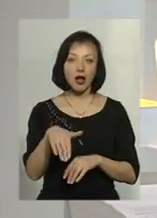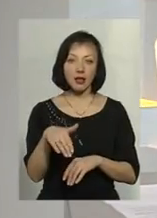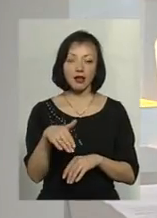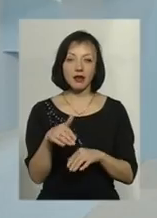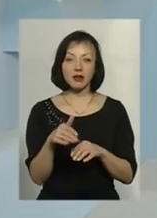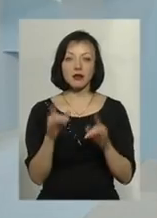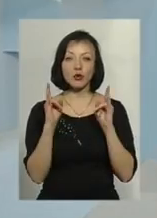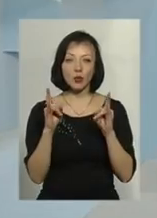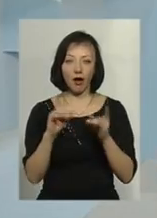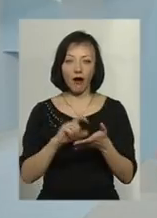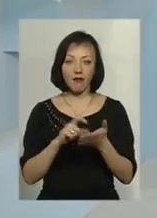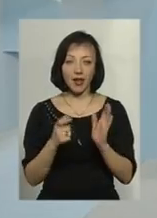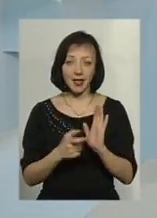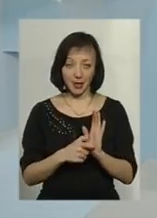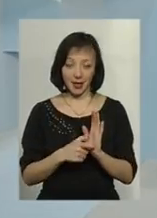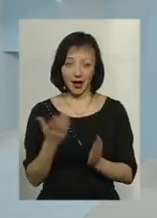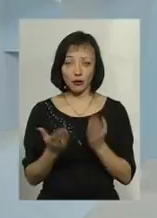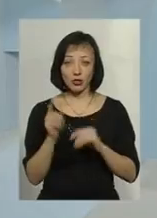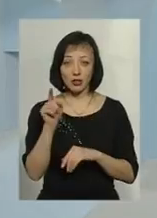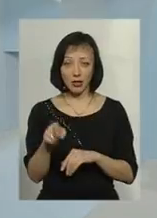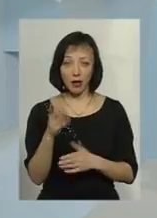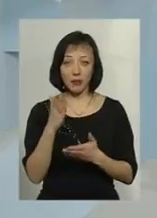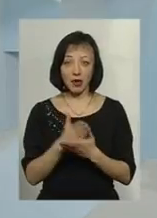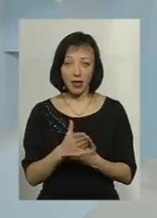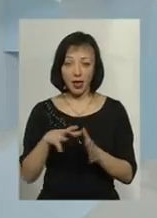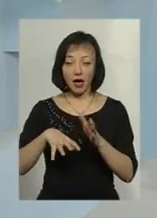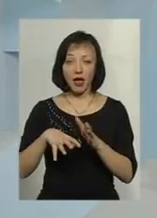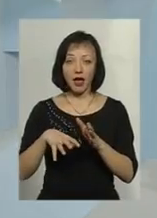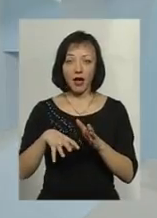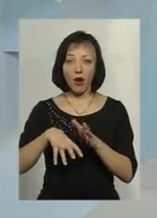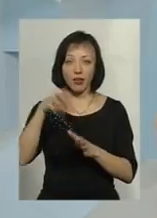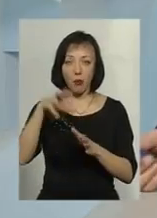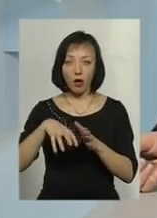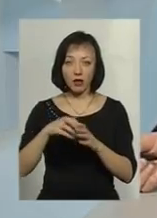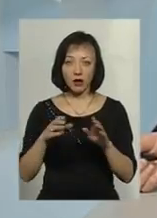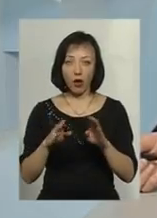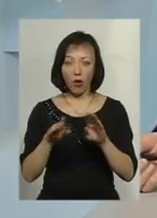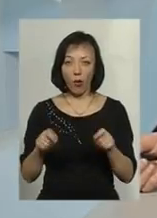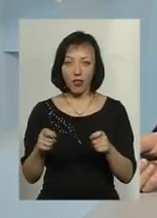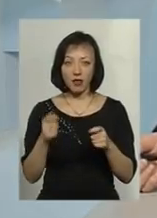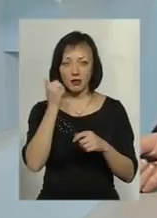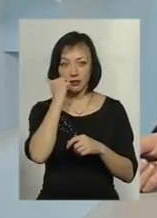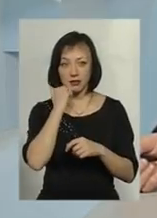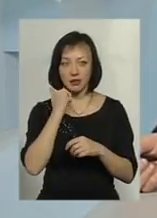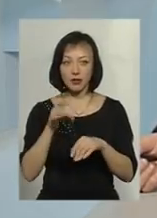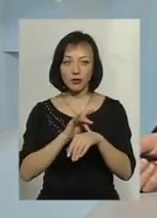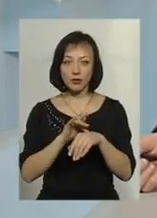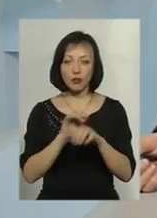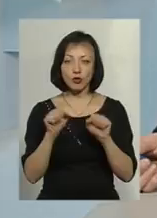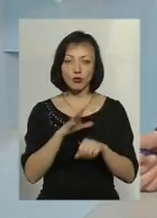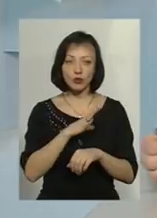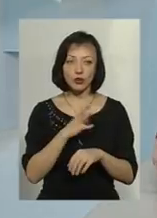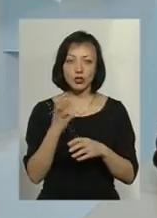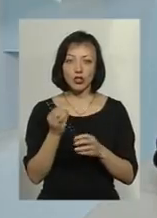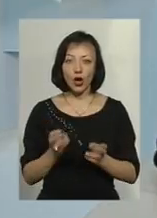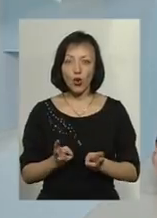сама крута квартира, якщо там стоїть димохідний котел, ну, десь якісь старенькі, в тій хрущівці може бути ще